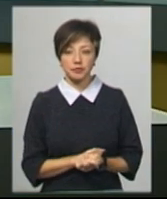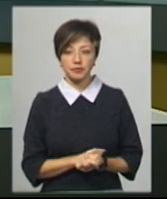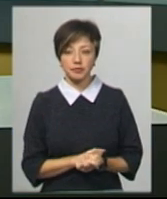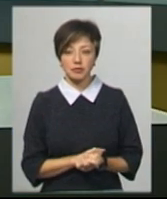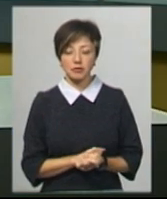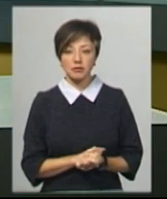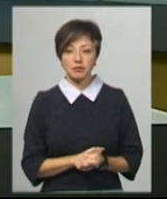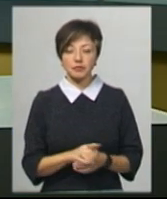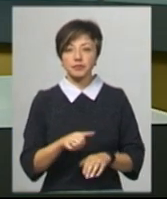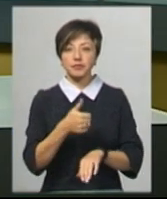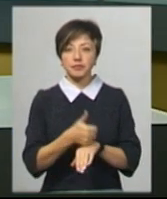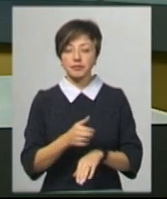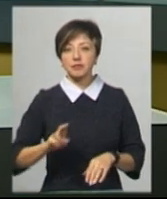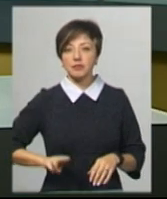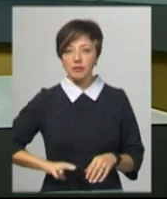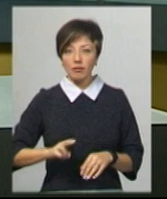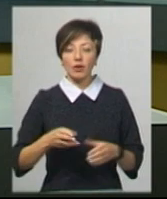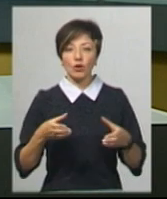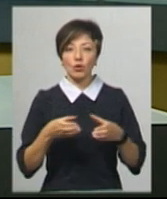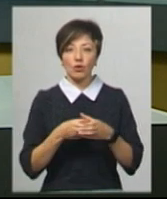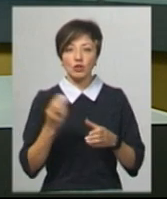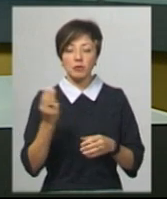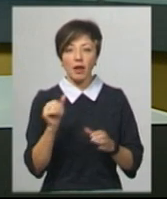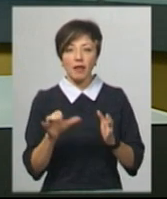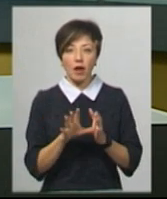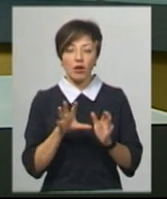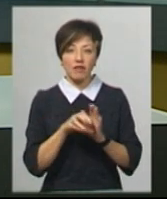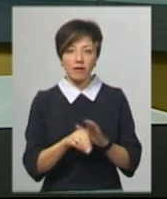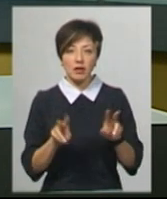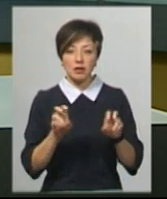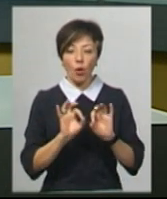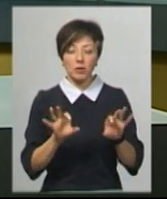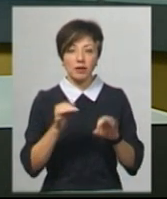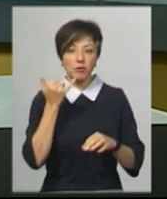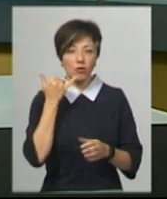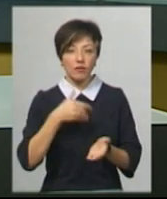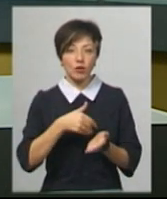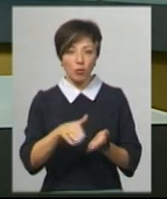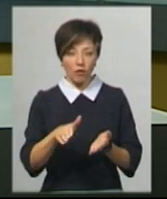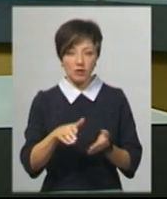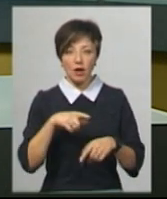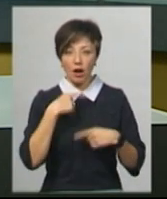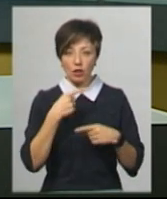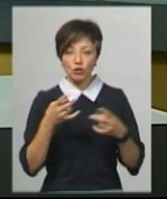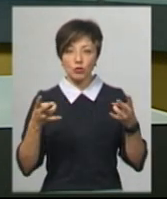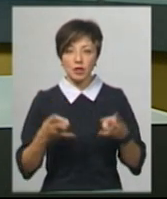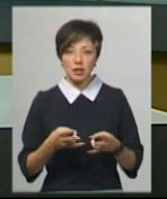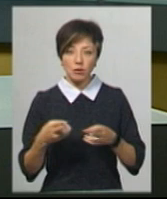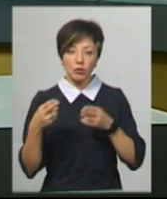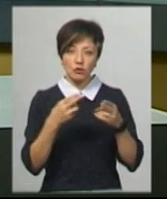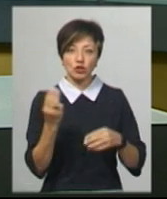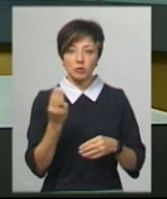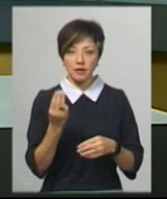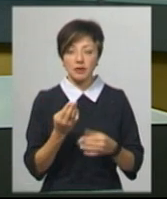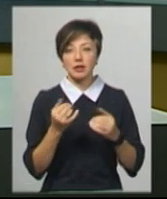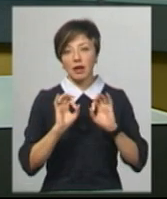Генеральний директор ТОВ «Шепетівка Енергоінвест» Олександр Пустовойт від коментарів телефоном відмовився. Каже, необхідно приїхати в Шепетівку,